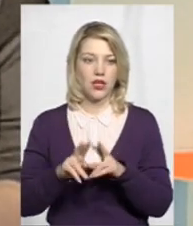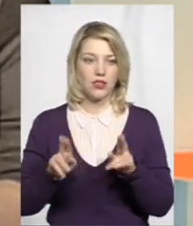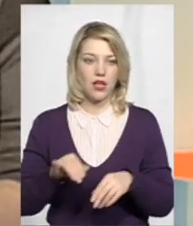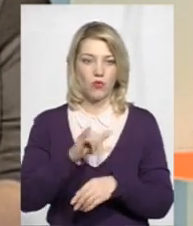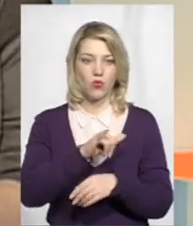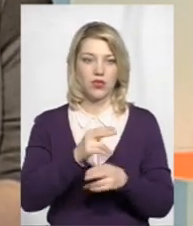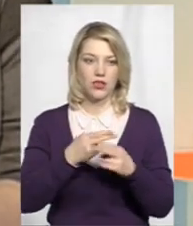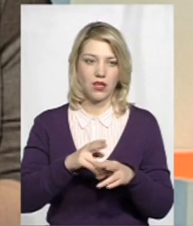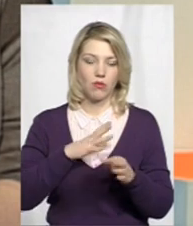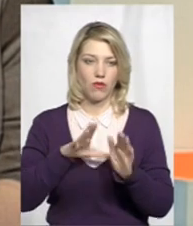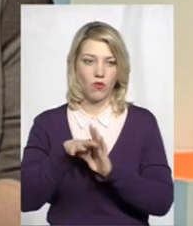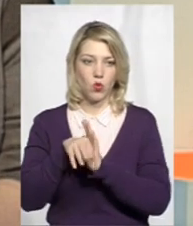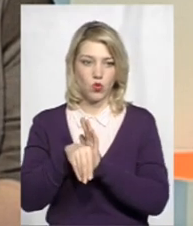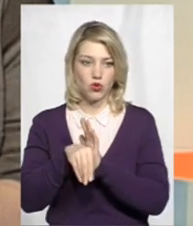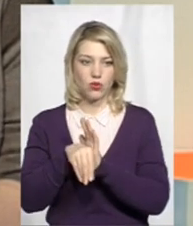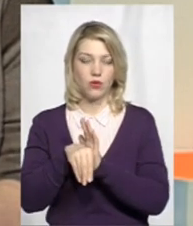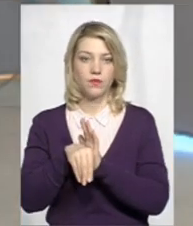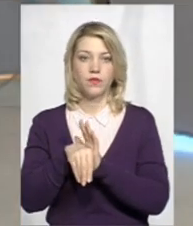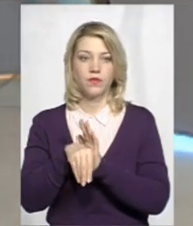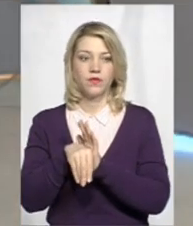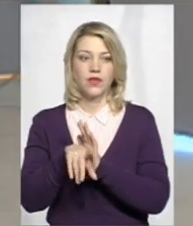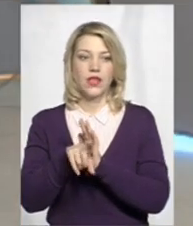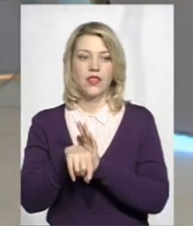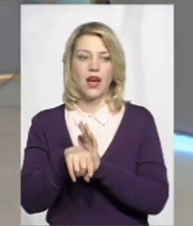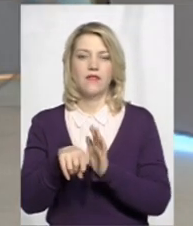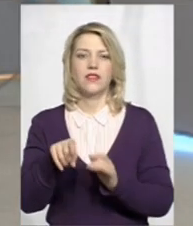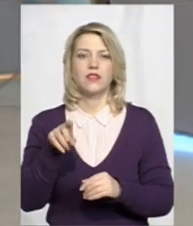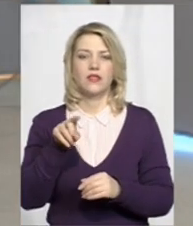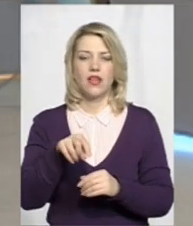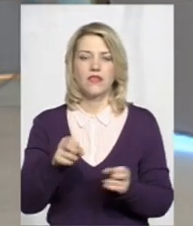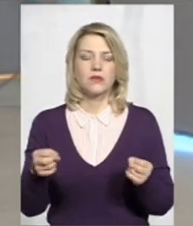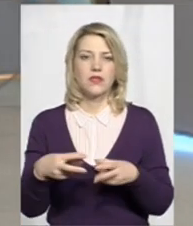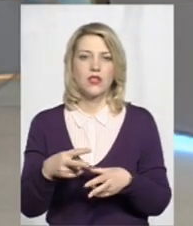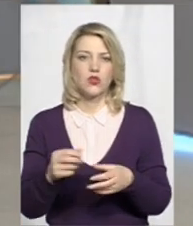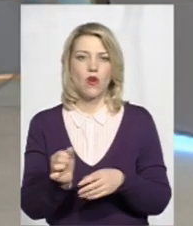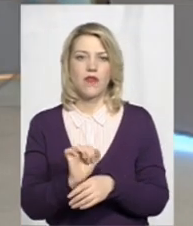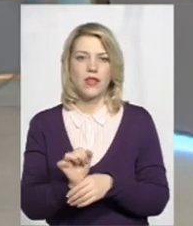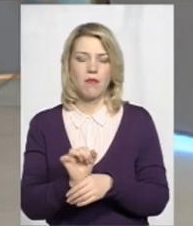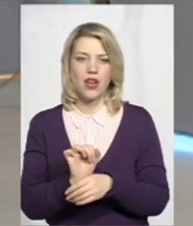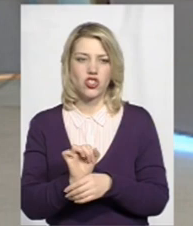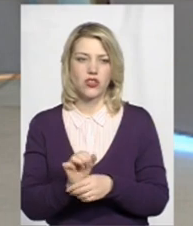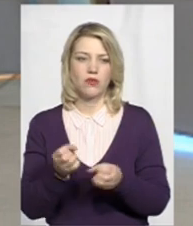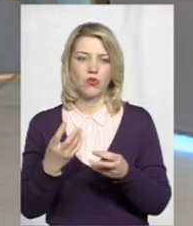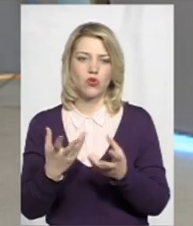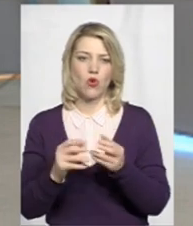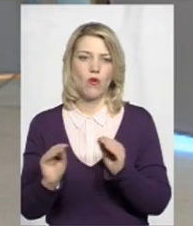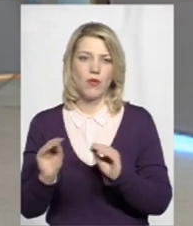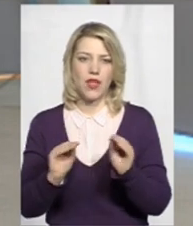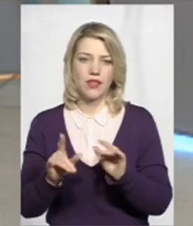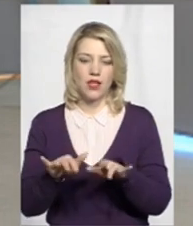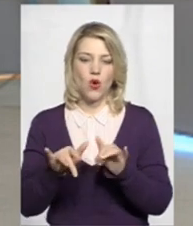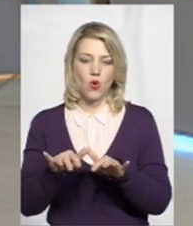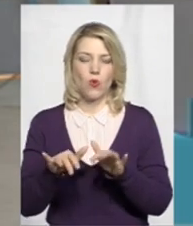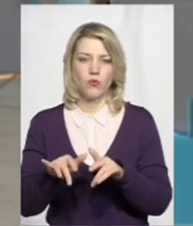техніка була, включно навіть спеціалізовані машини, просто обладнання, і навіть комп